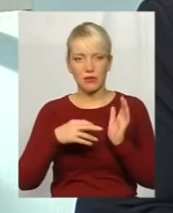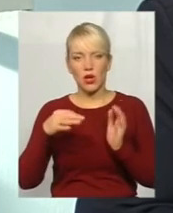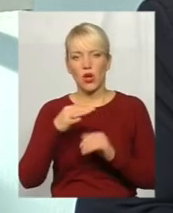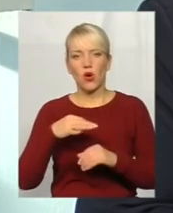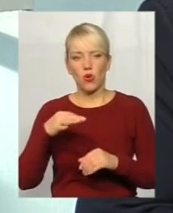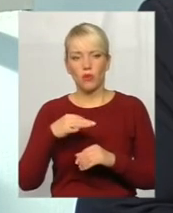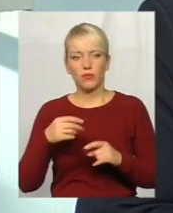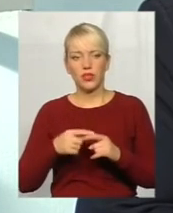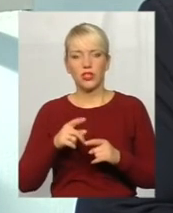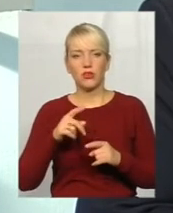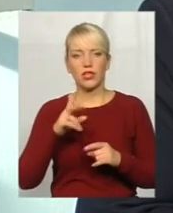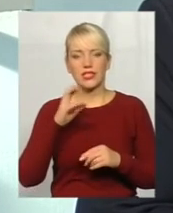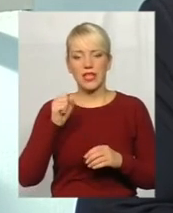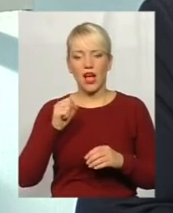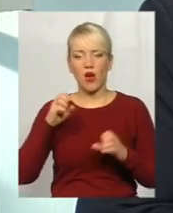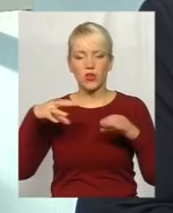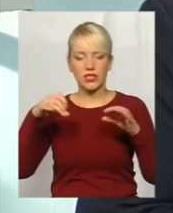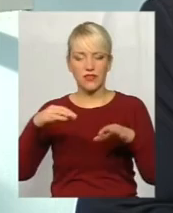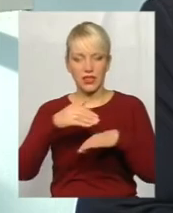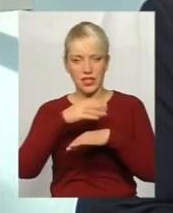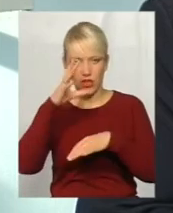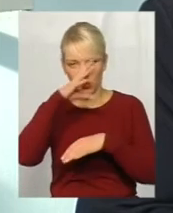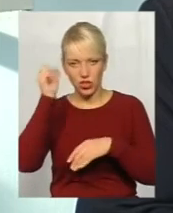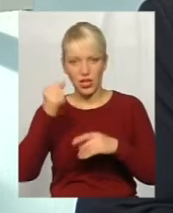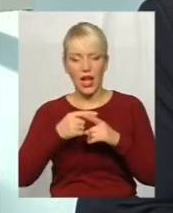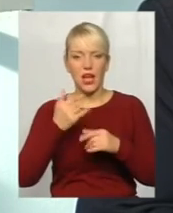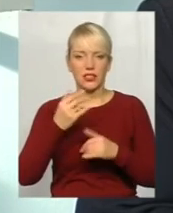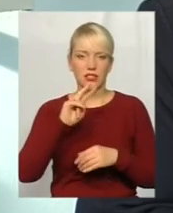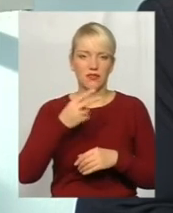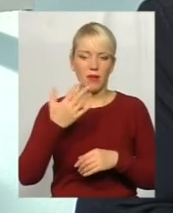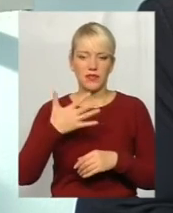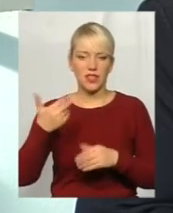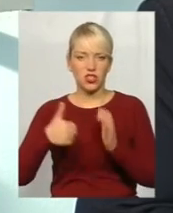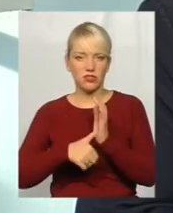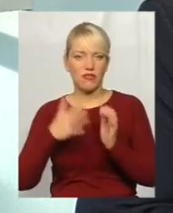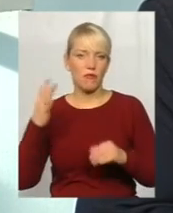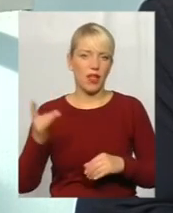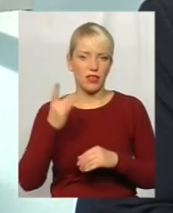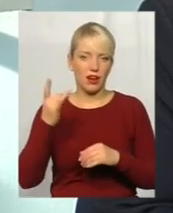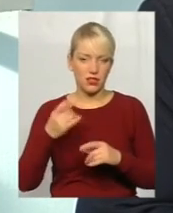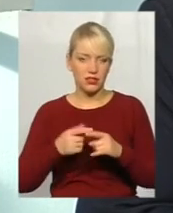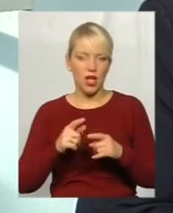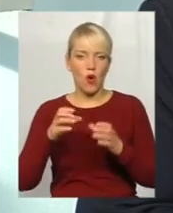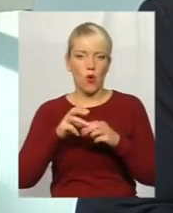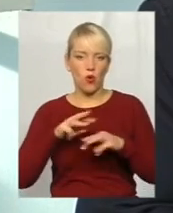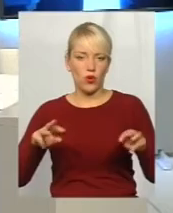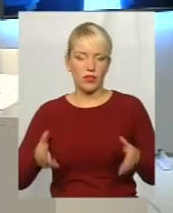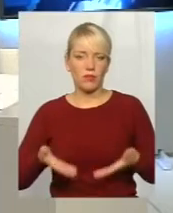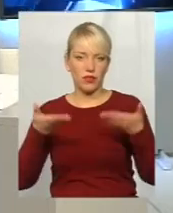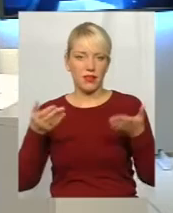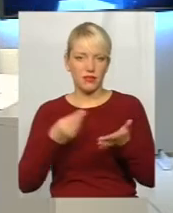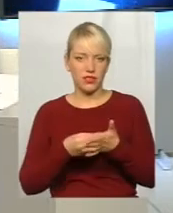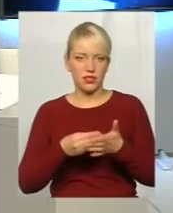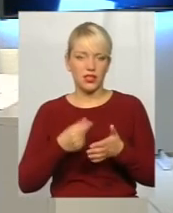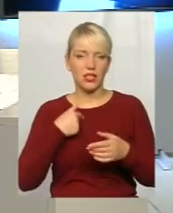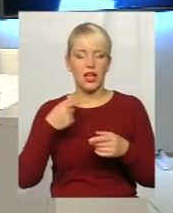,46. П'ять раз уряд підняв. І це величезні кошти, якщо ми раніше витрачали там 200 тисяч, зараз біля мільйона. Але це не значить, ніякому